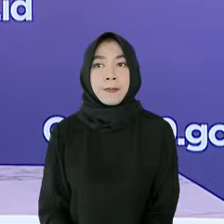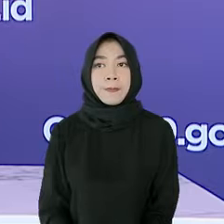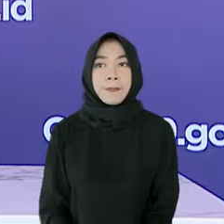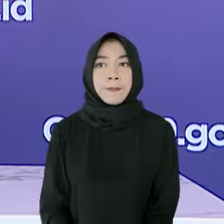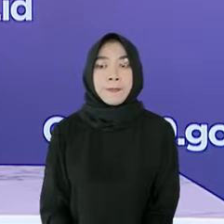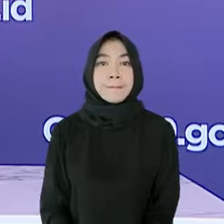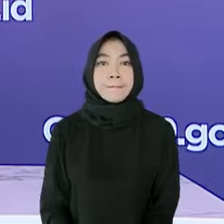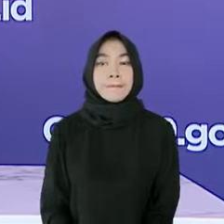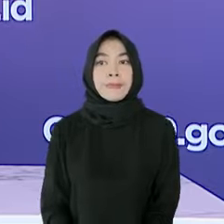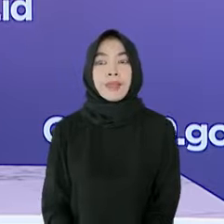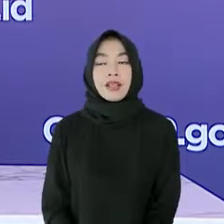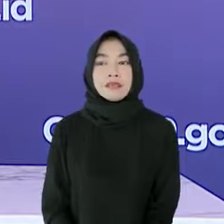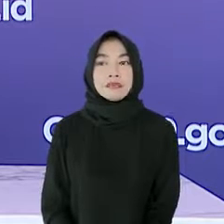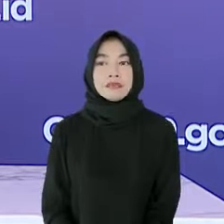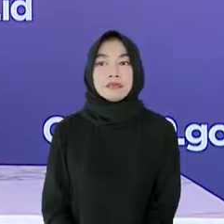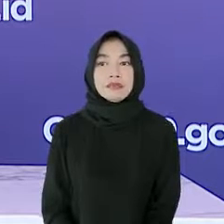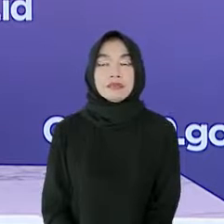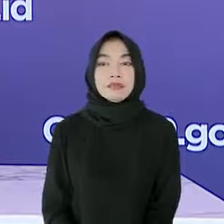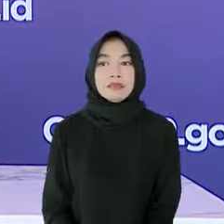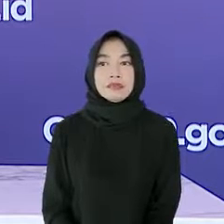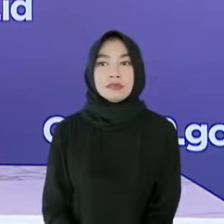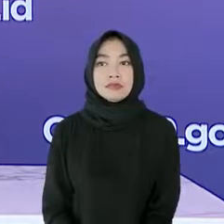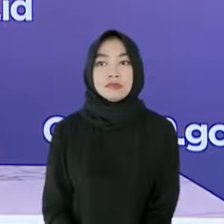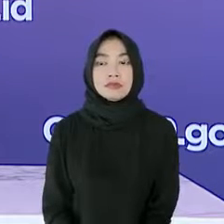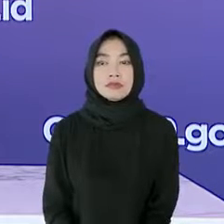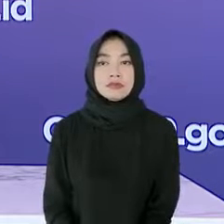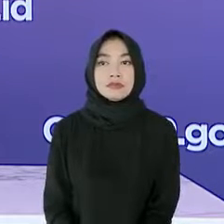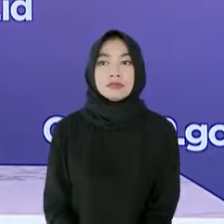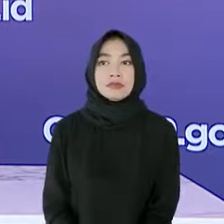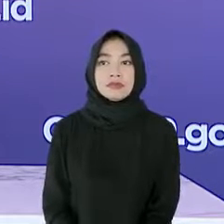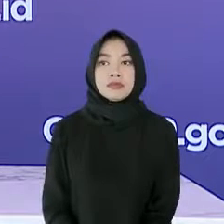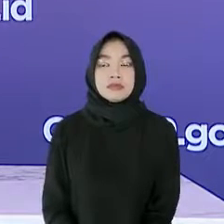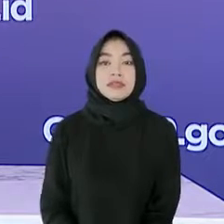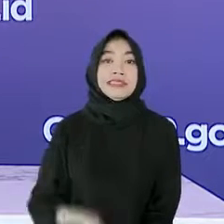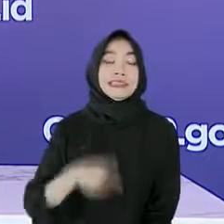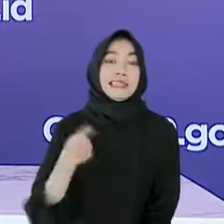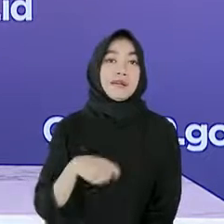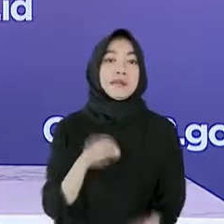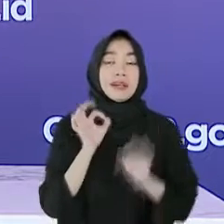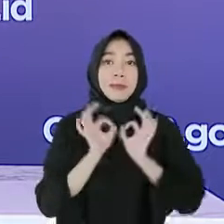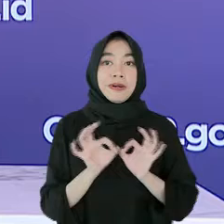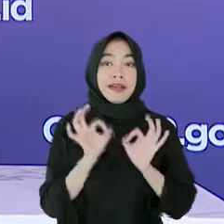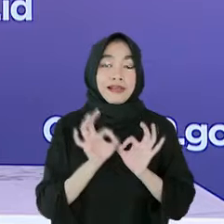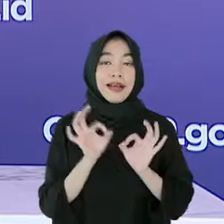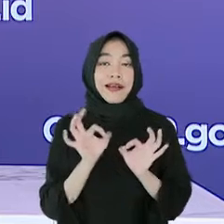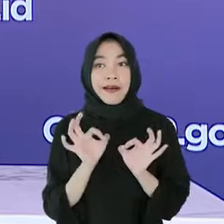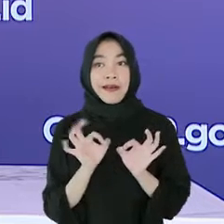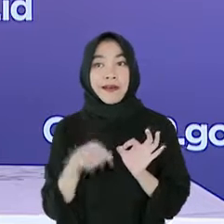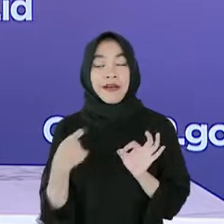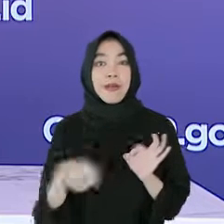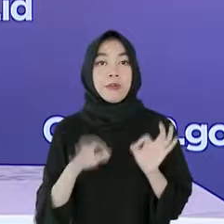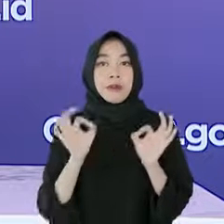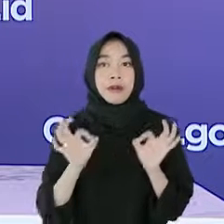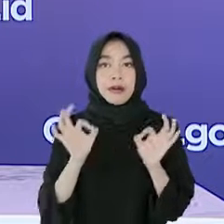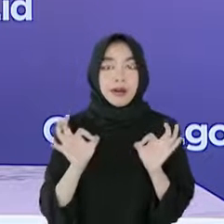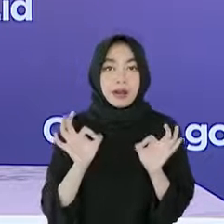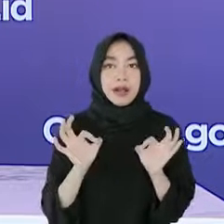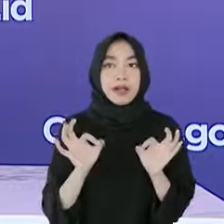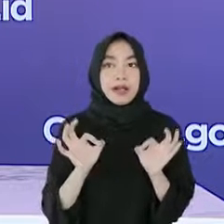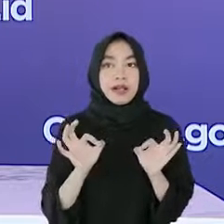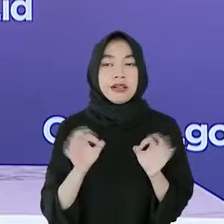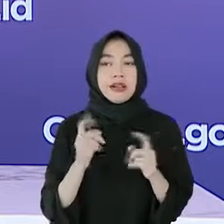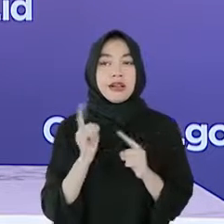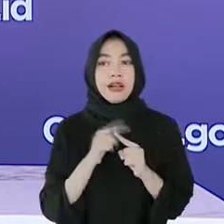.liputan6.com Menurut data Kementerian Pendidikan dan Kebudayaan Ristek dan Teknologi